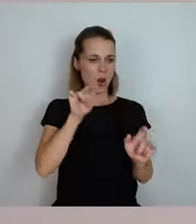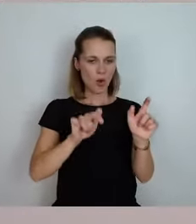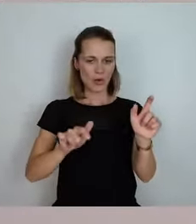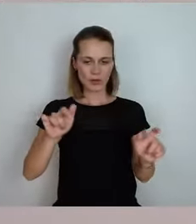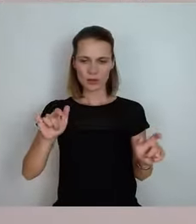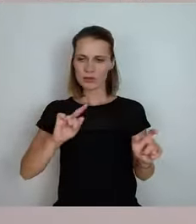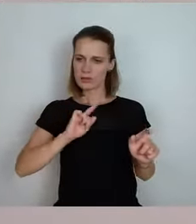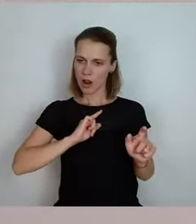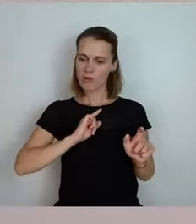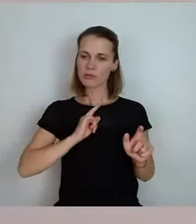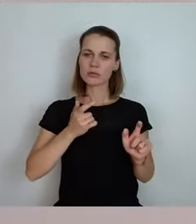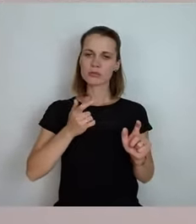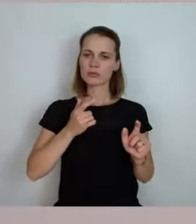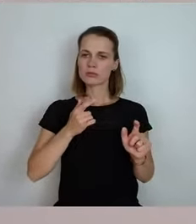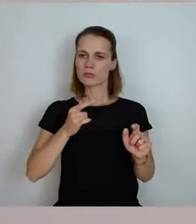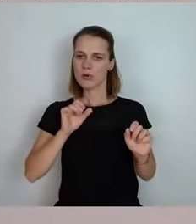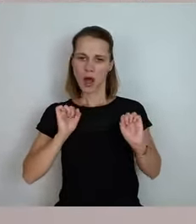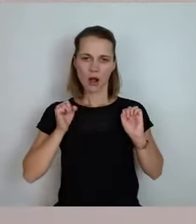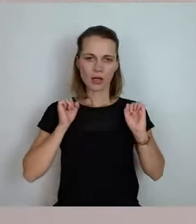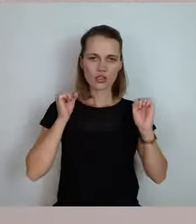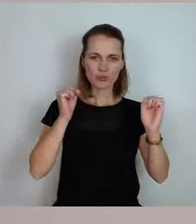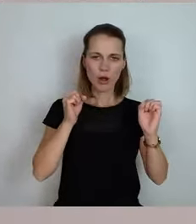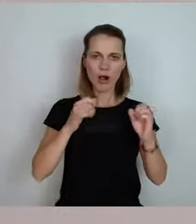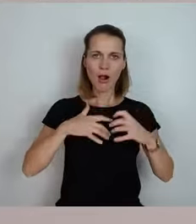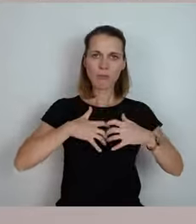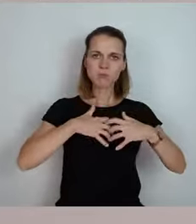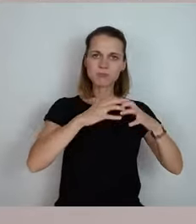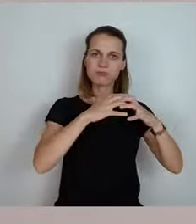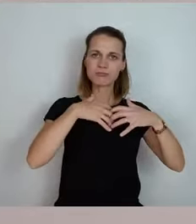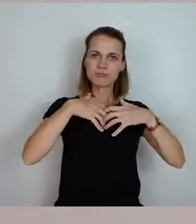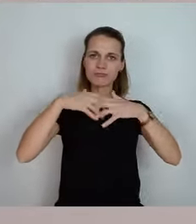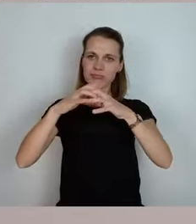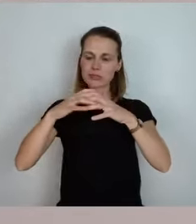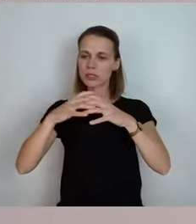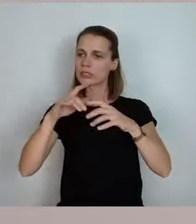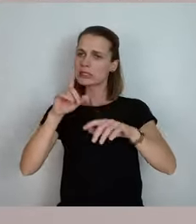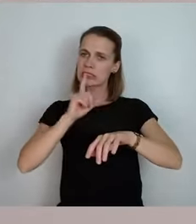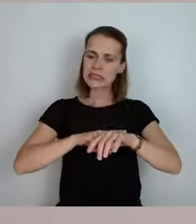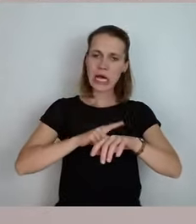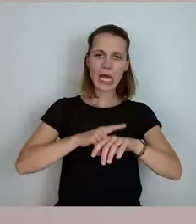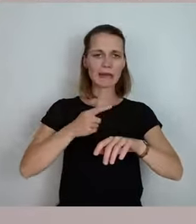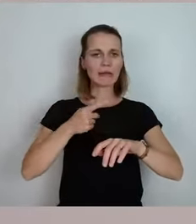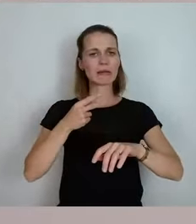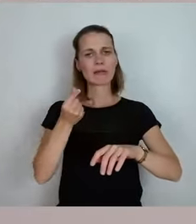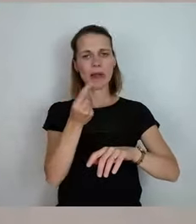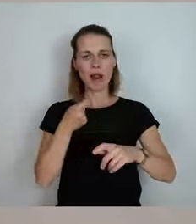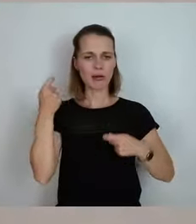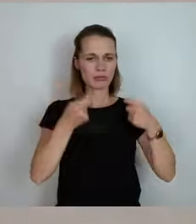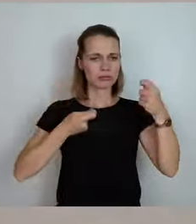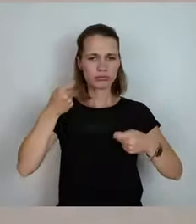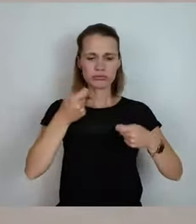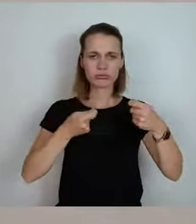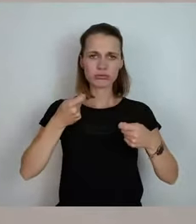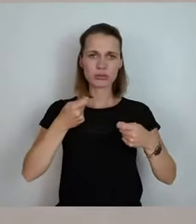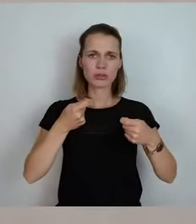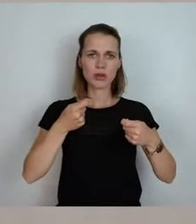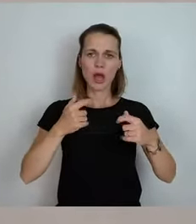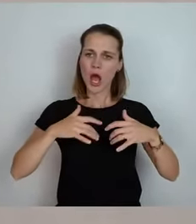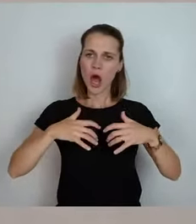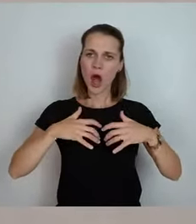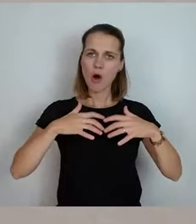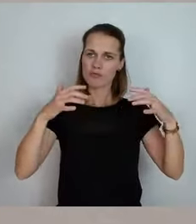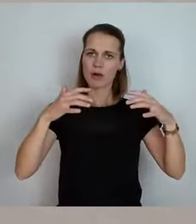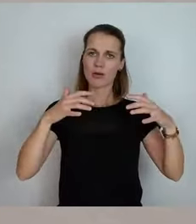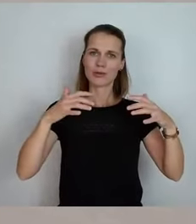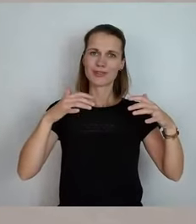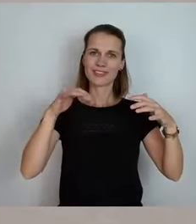Engagement etwas aufgebaut, haben da investiert, ihr eigenes Geld, das Geld von anderen und haben Werte geschaffen